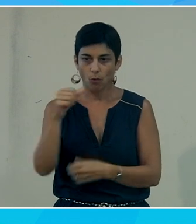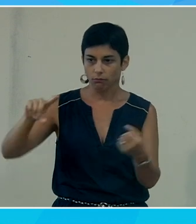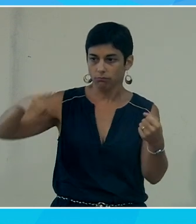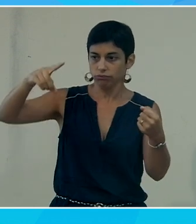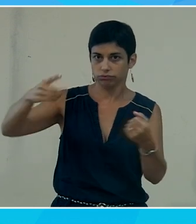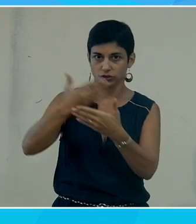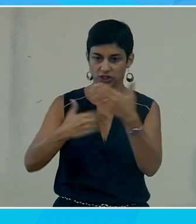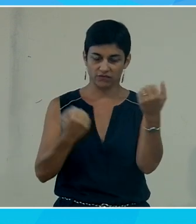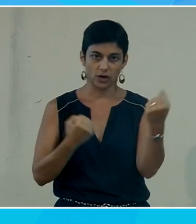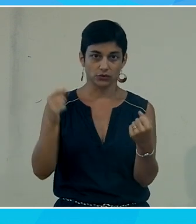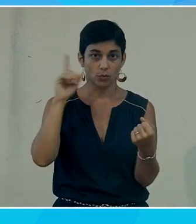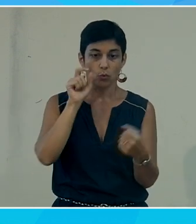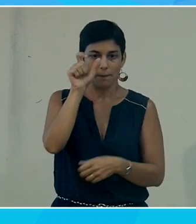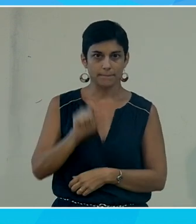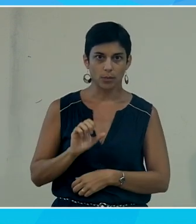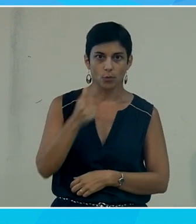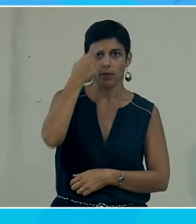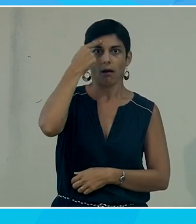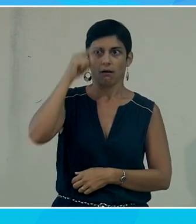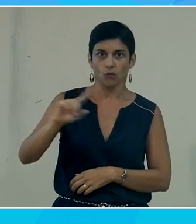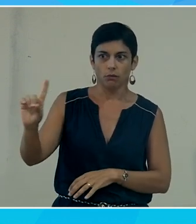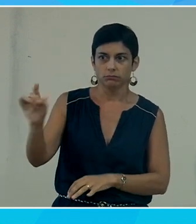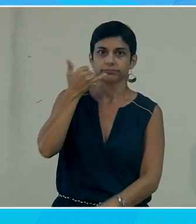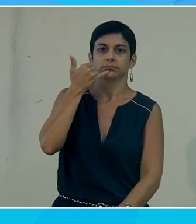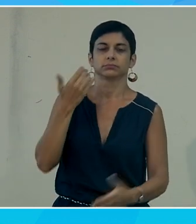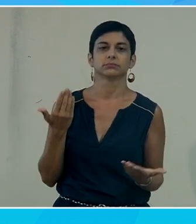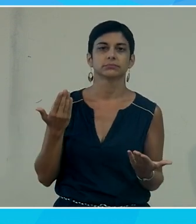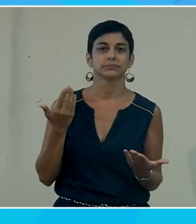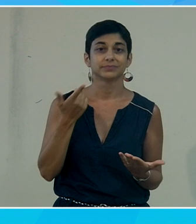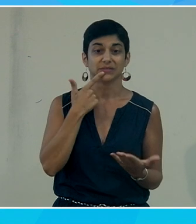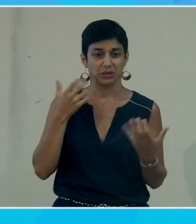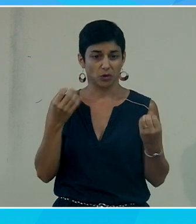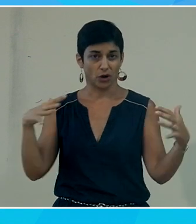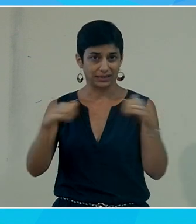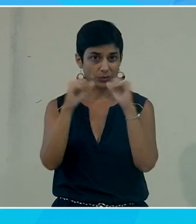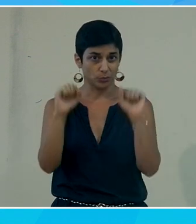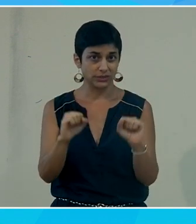parce que la personne son premier réflexe c'est de dire il faut que je décroche et vous allez avoir un accident